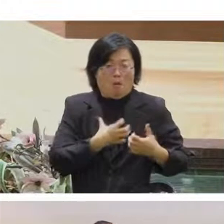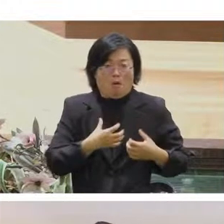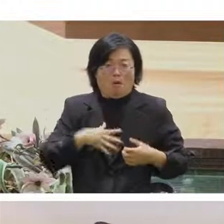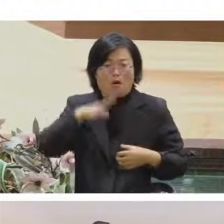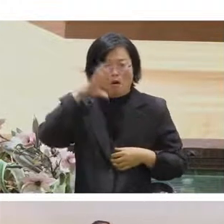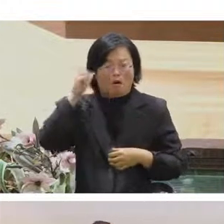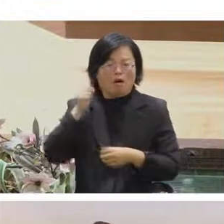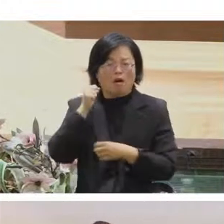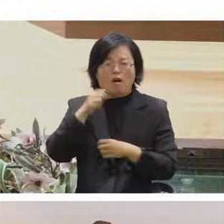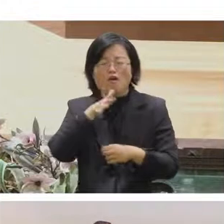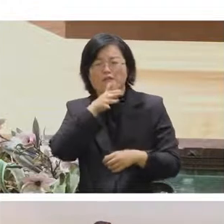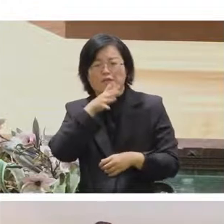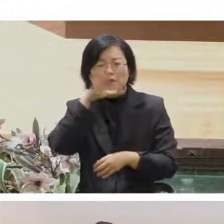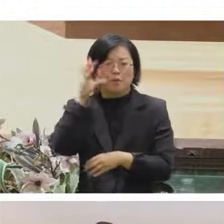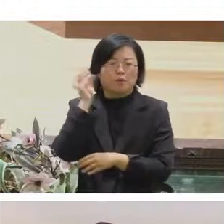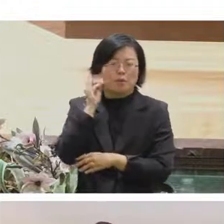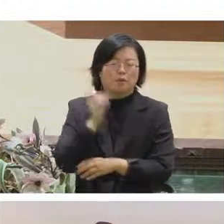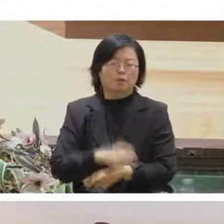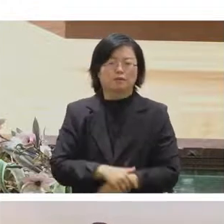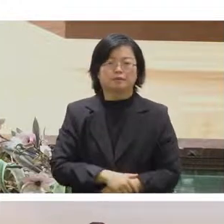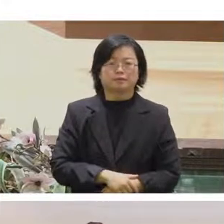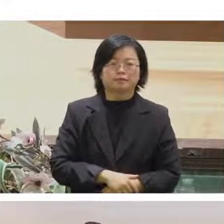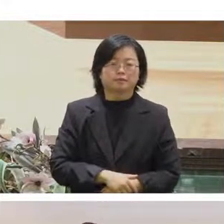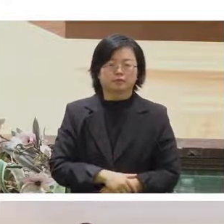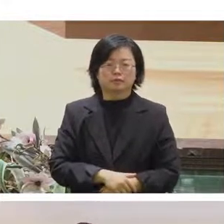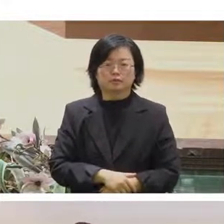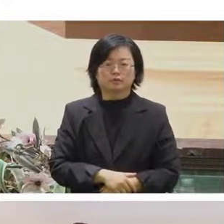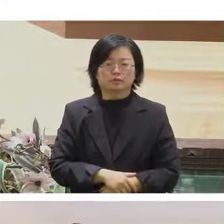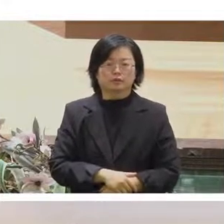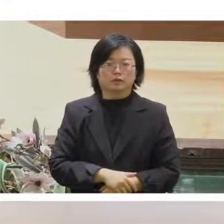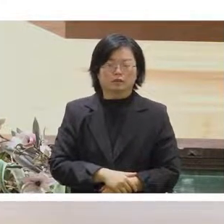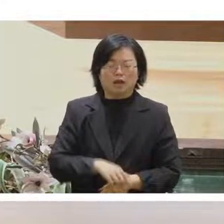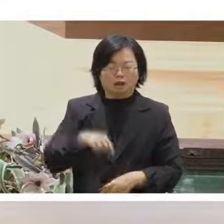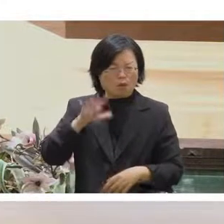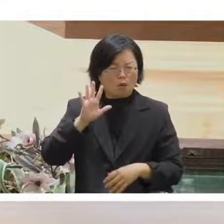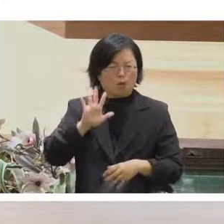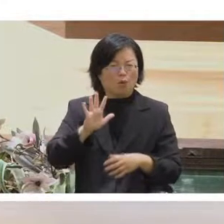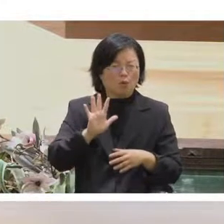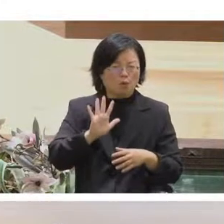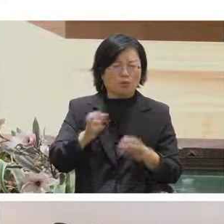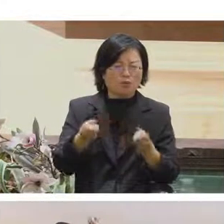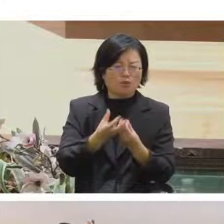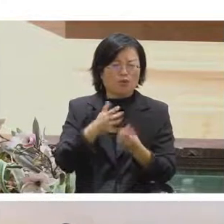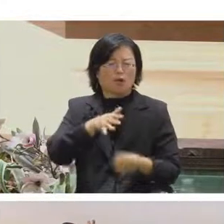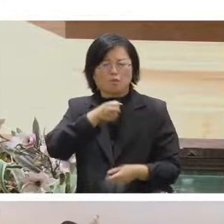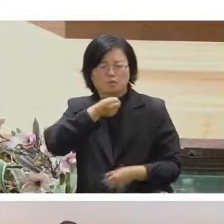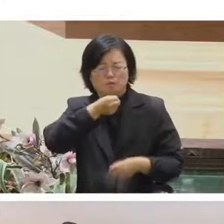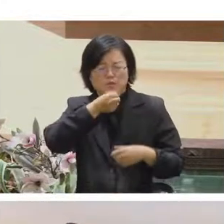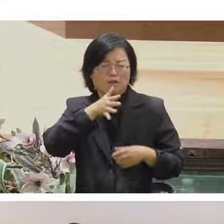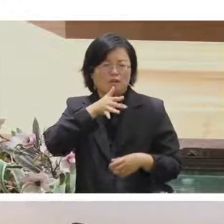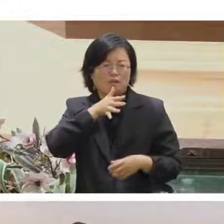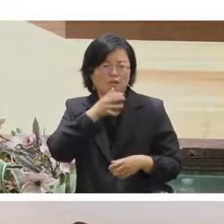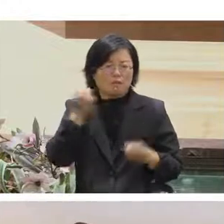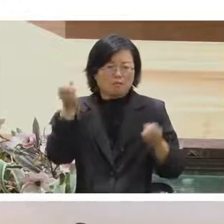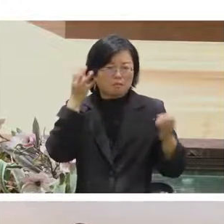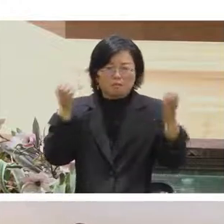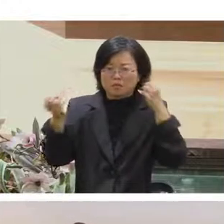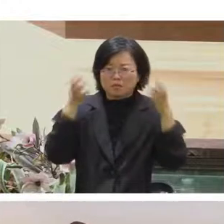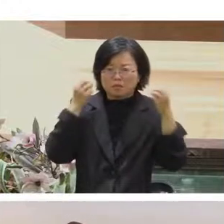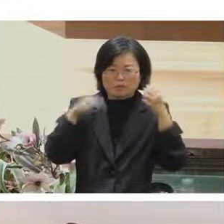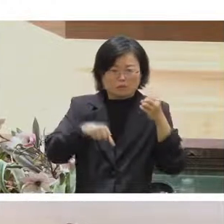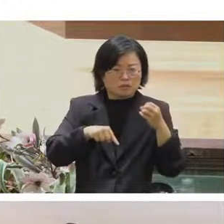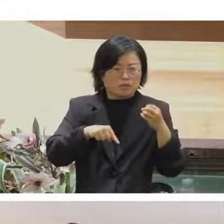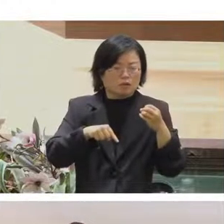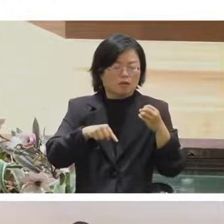講話因為我知道我現在手拿麥克風你沒有拿麥克風所以我要幫你順便把聲音收給在現場看Live的人這樣子